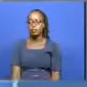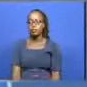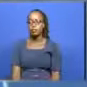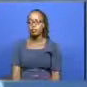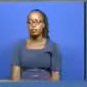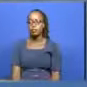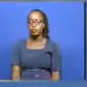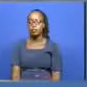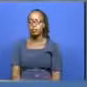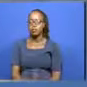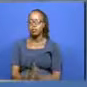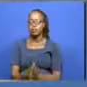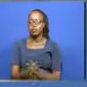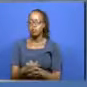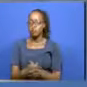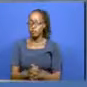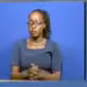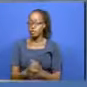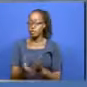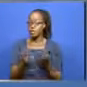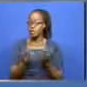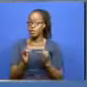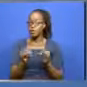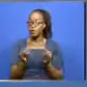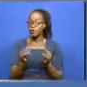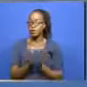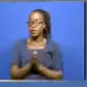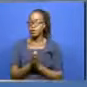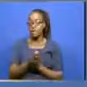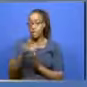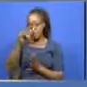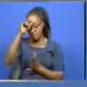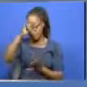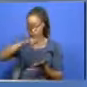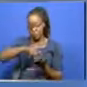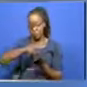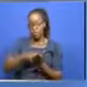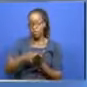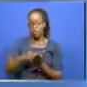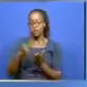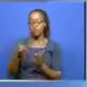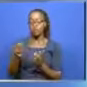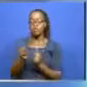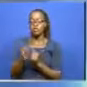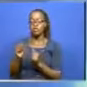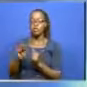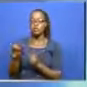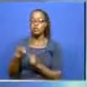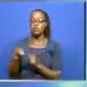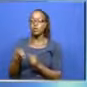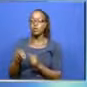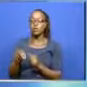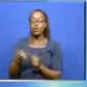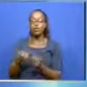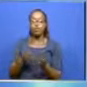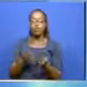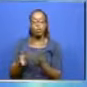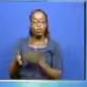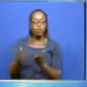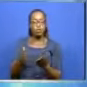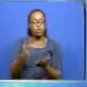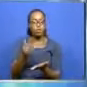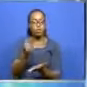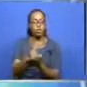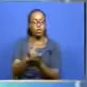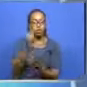Sasa tu zamie kapula biyashara. Serikali meanzisha muradi wa shilingi biloni 15 kuhusu kubuniwa kwa nafasi za ajira. Unaolenga